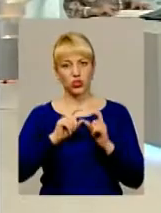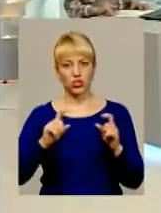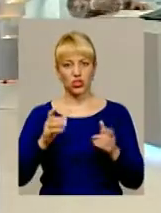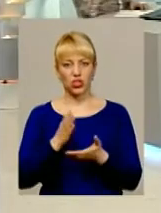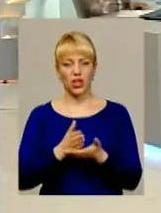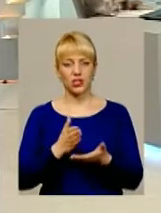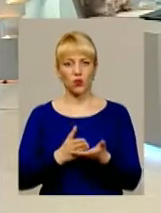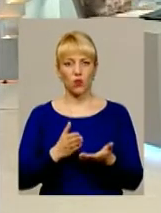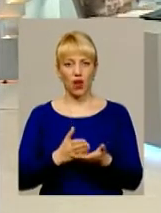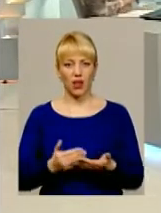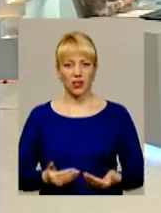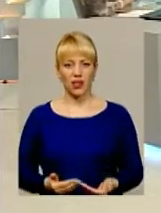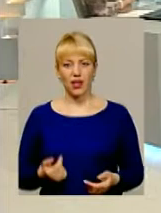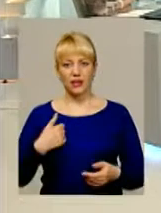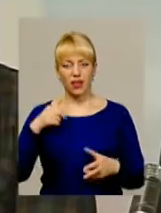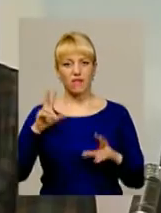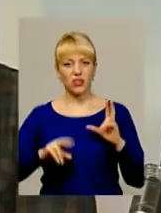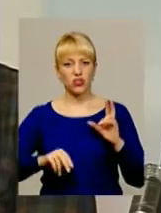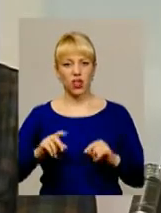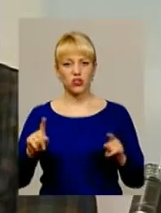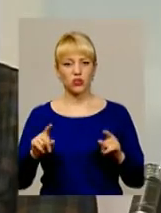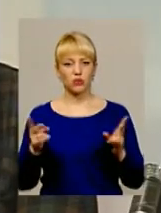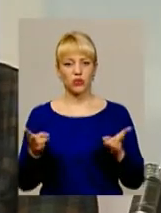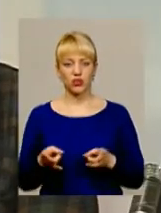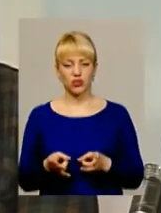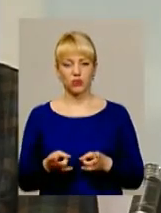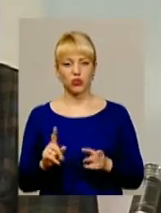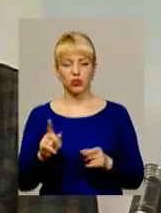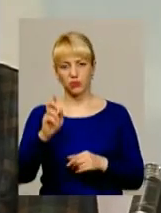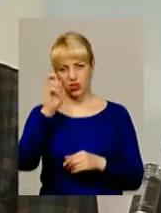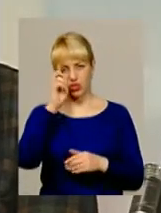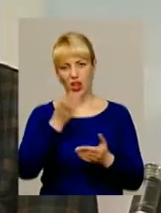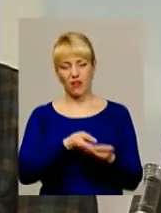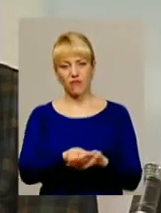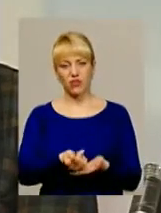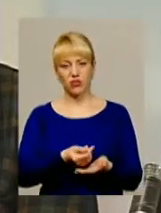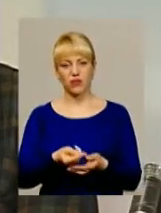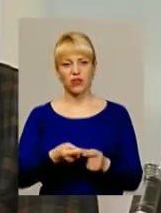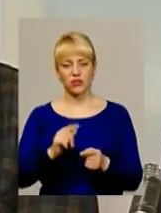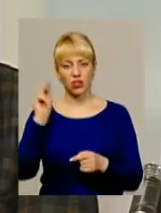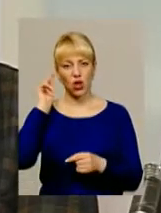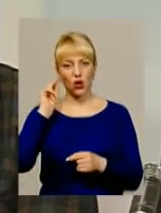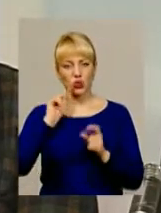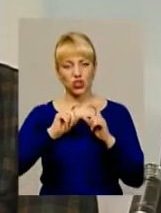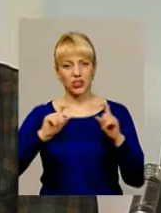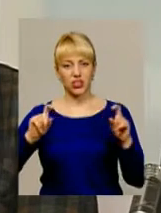Так, я так вважаю, що, ну, потрібно, щоб держава фінансувала ці училища, ці,